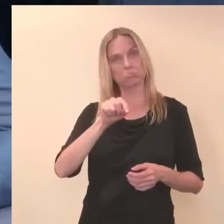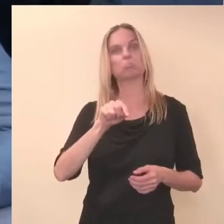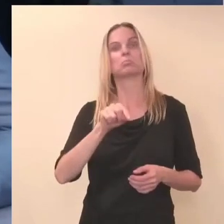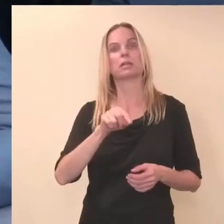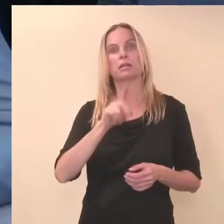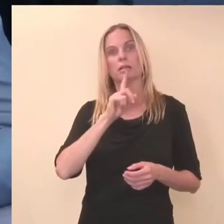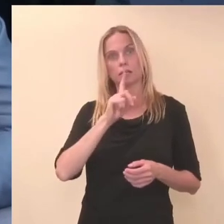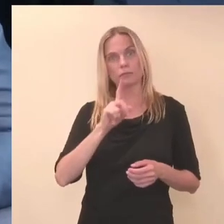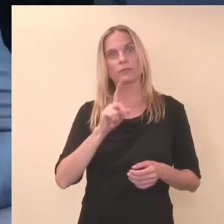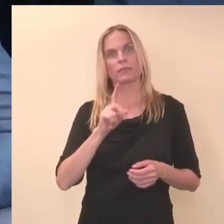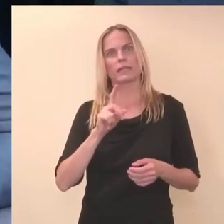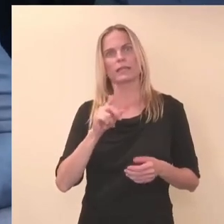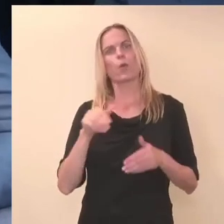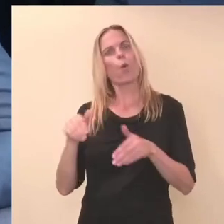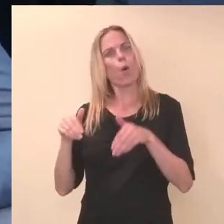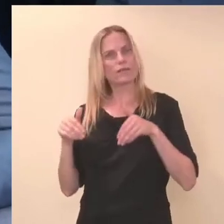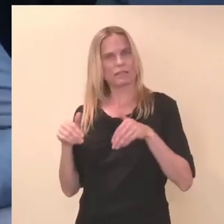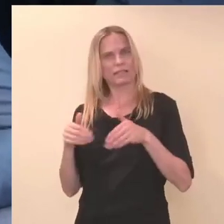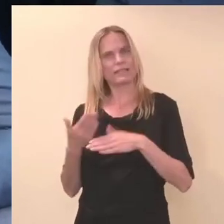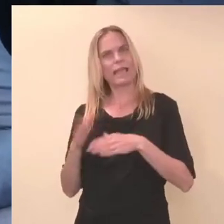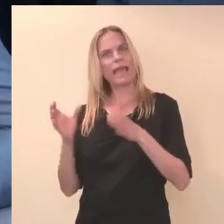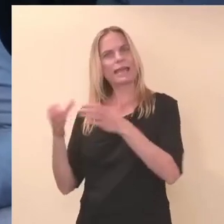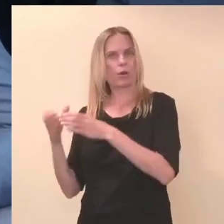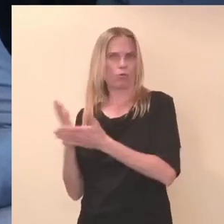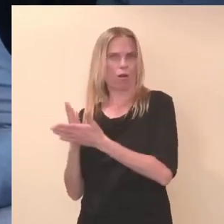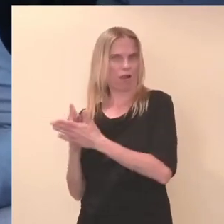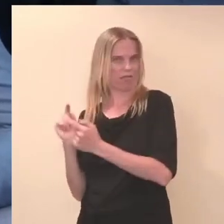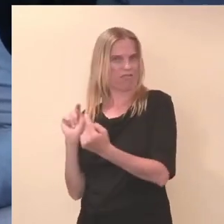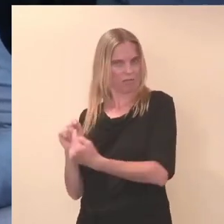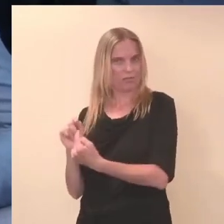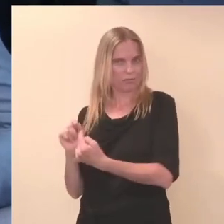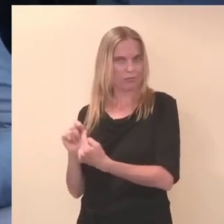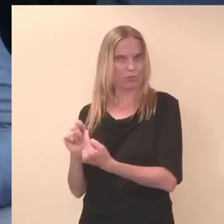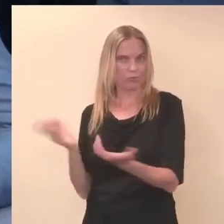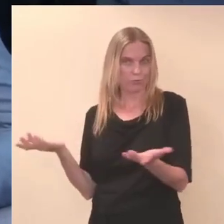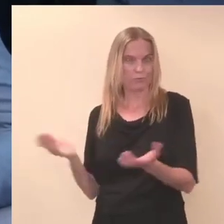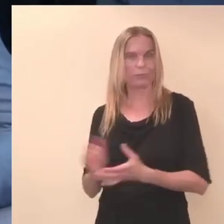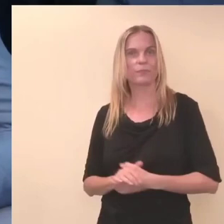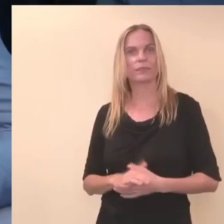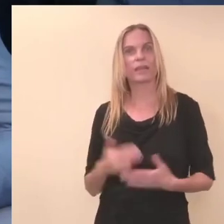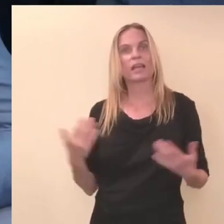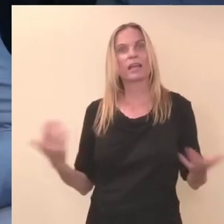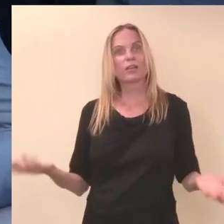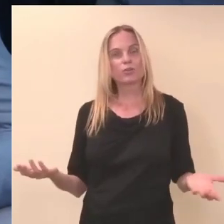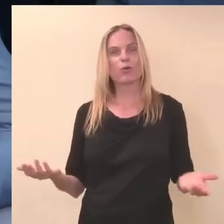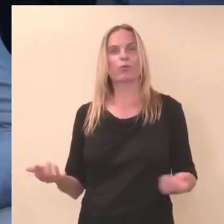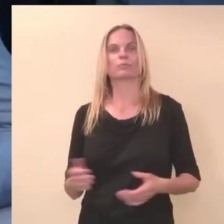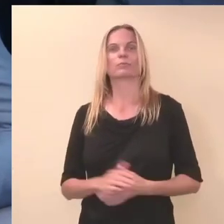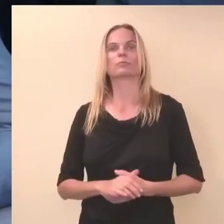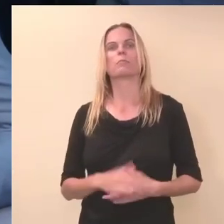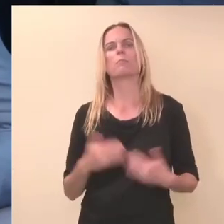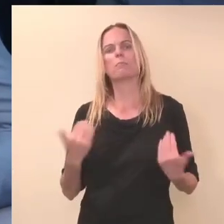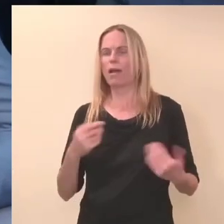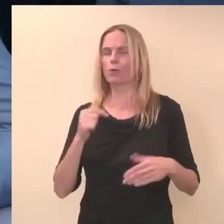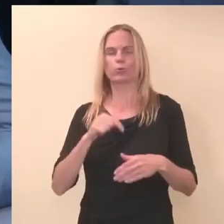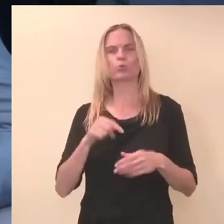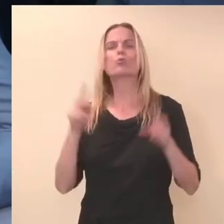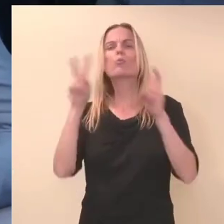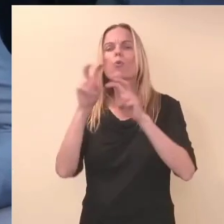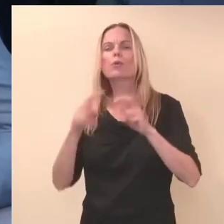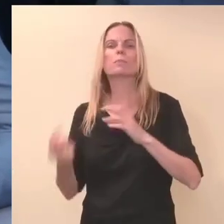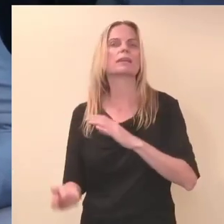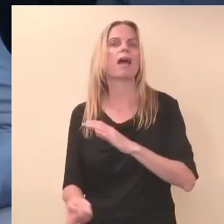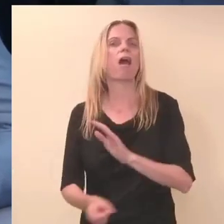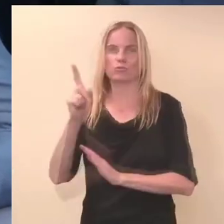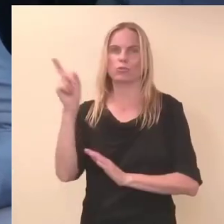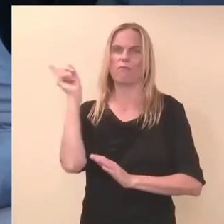Konservatiivsed erakornad on sellele alati vastu olnud ja nüüd nagu põhimõtteliselt asutund uurima täiesti valest